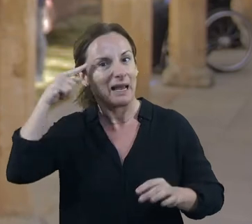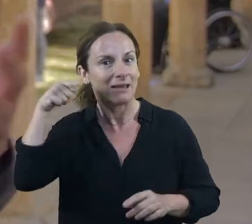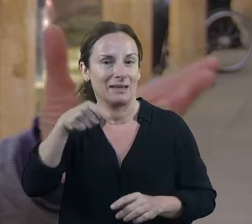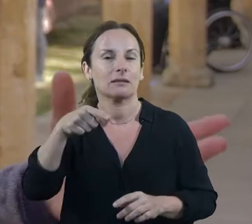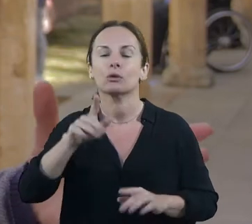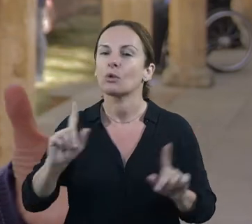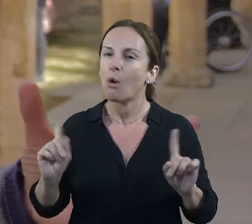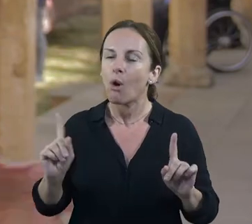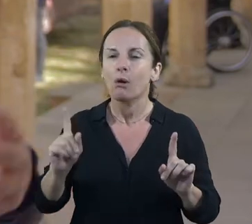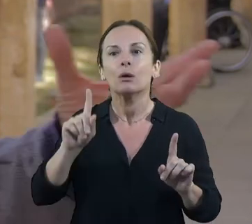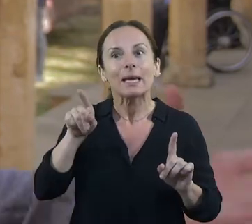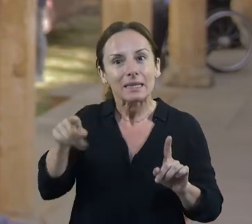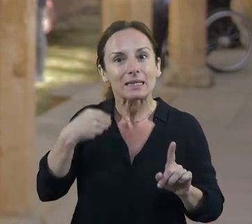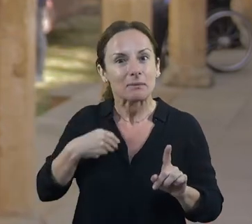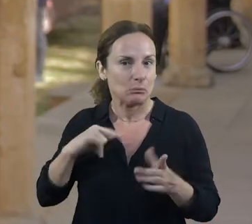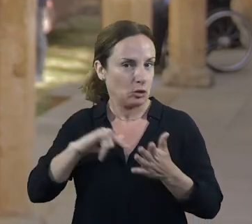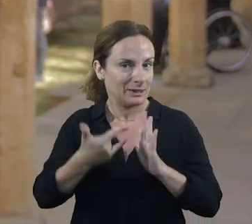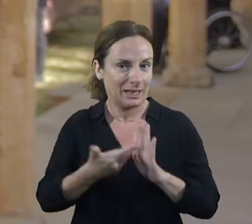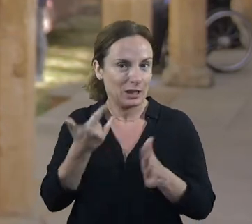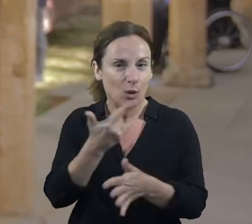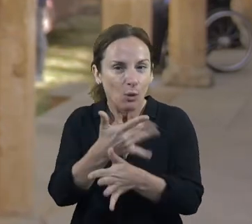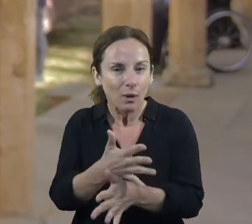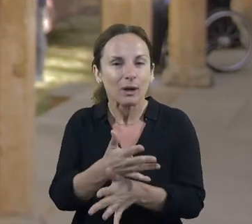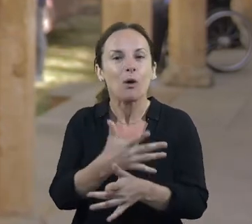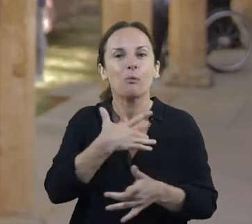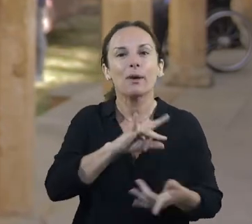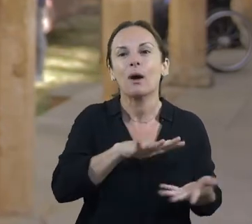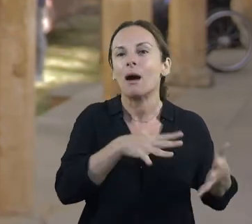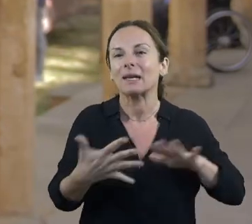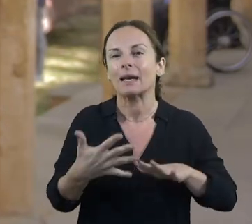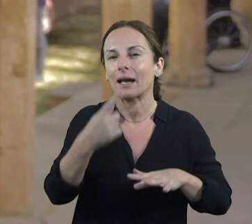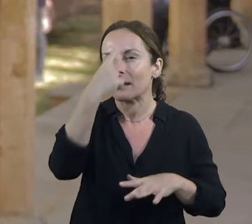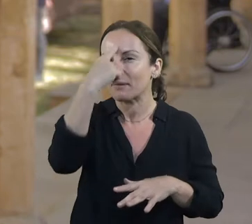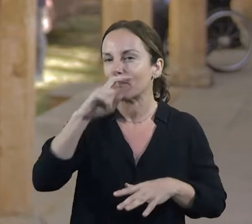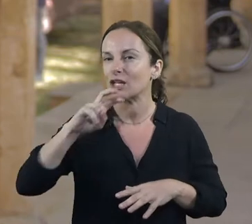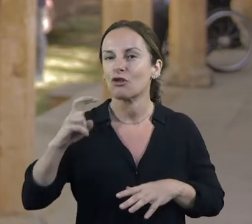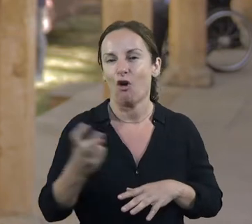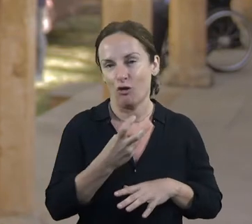també aplicant a altres públics, que a més a més és que els agrada.